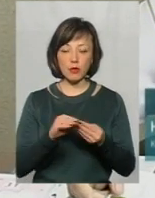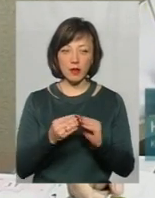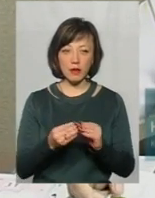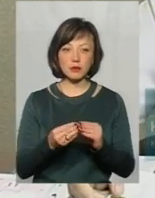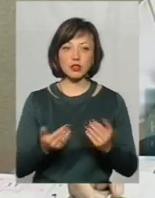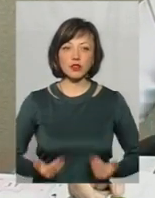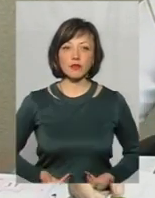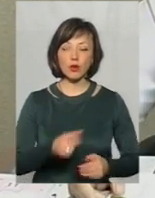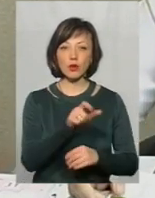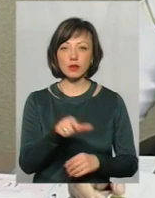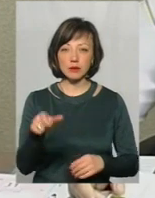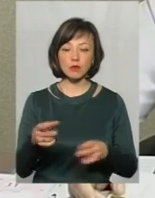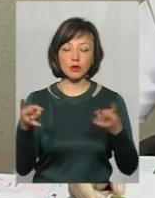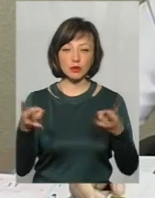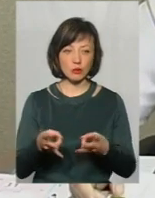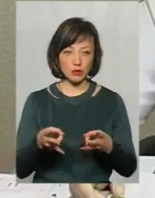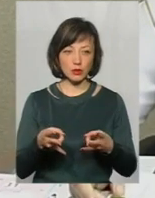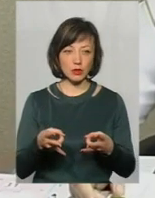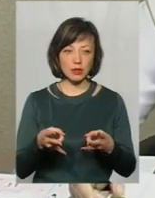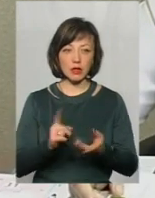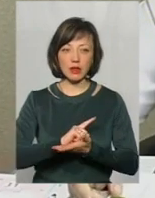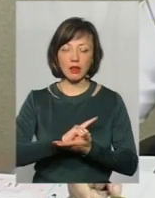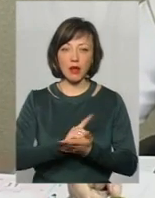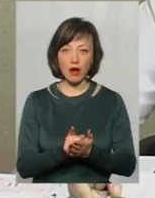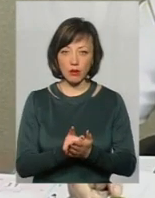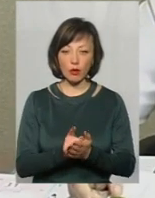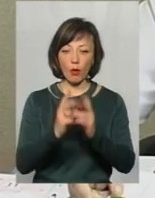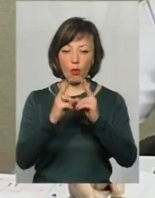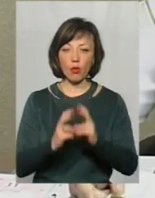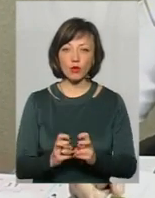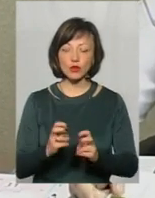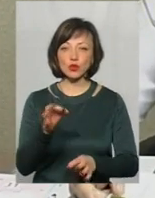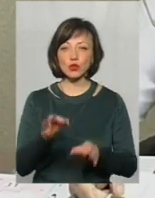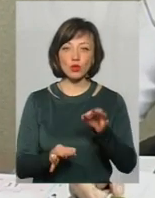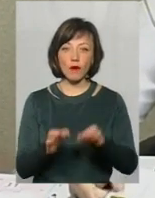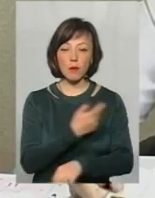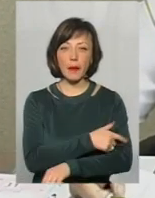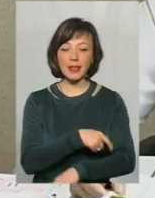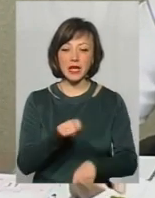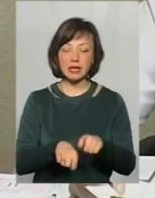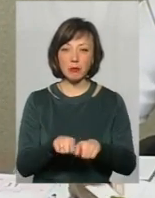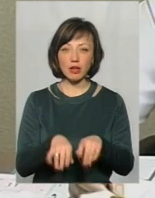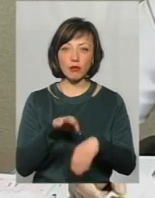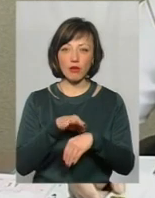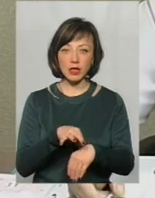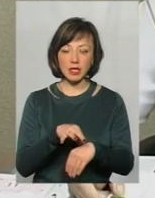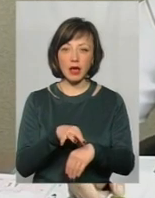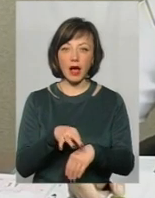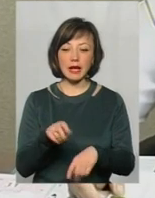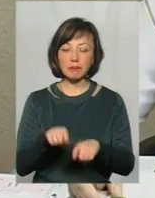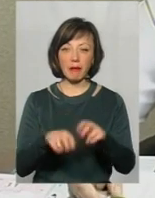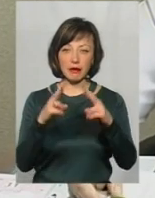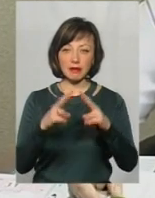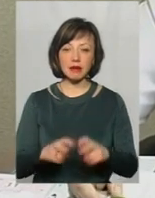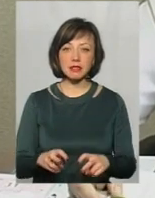живих осіб, які потребують негайного огляду судово-медичним експертом і проведення судово-медичної